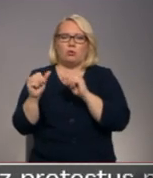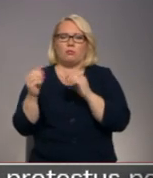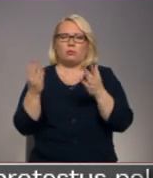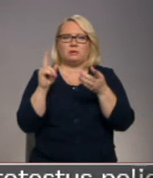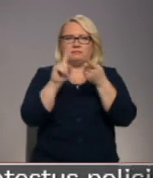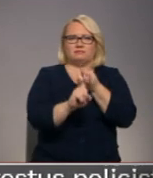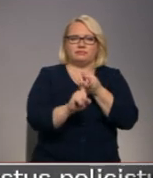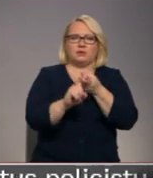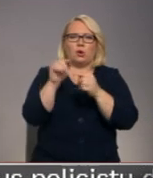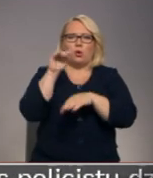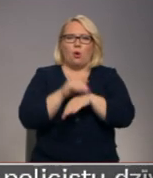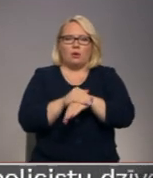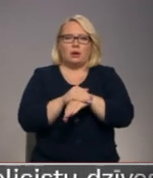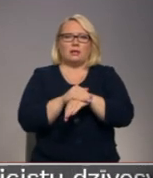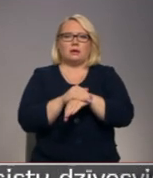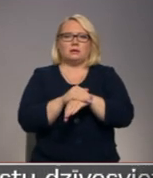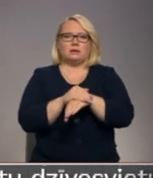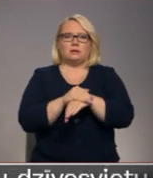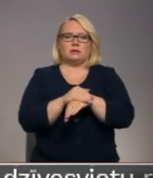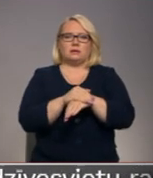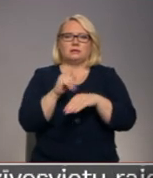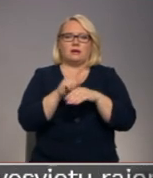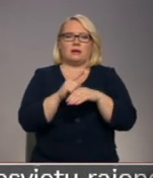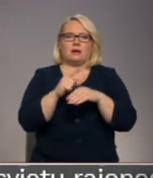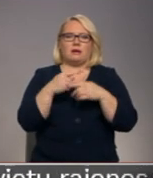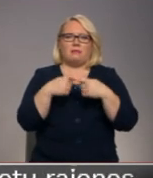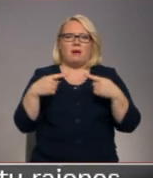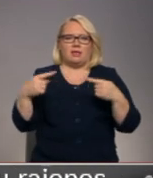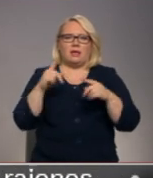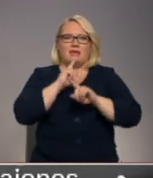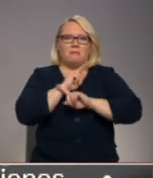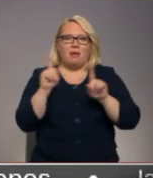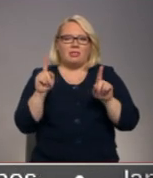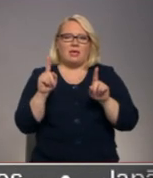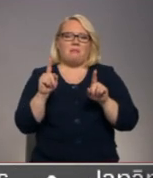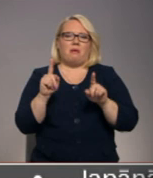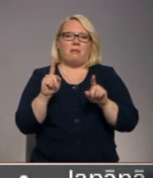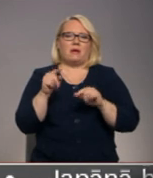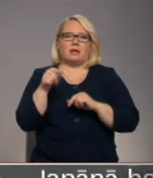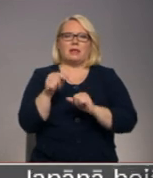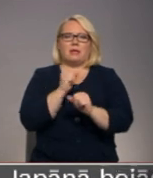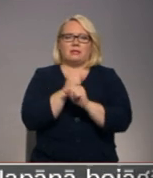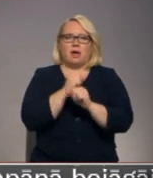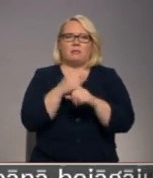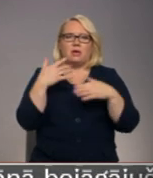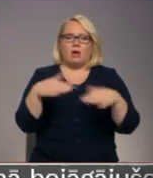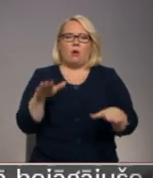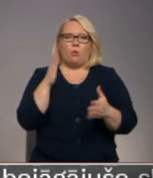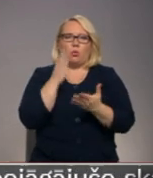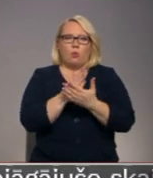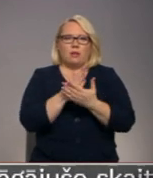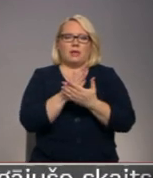ar konkrētās emulsijas īpatnībām, ar to, ka šie darbi jau norit